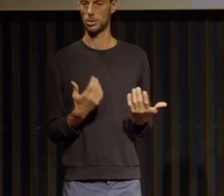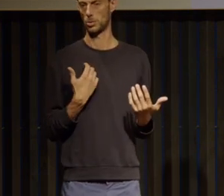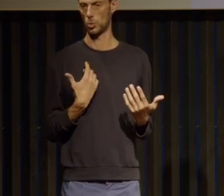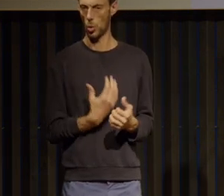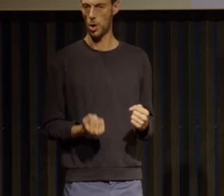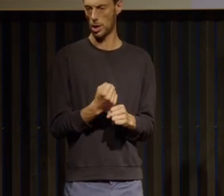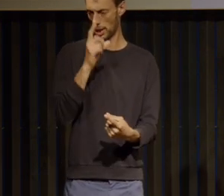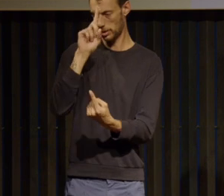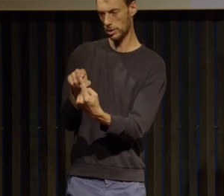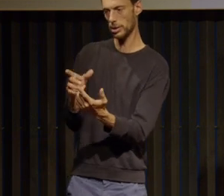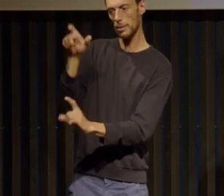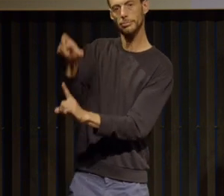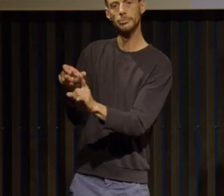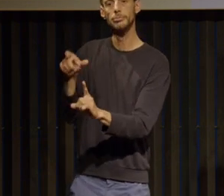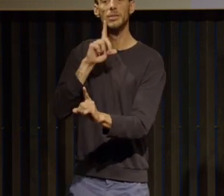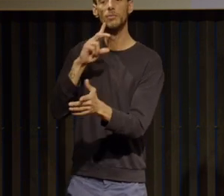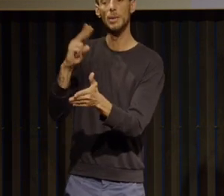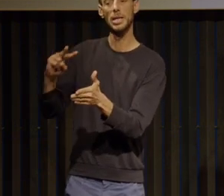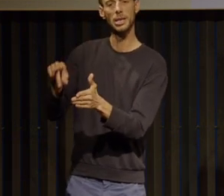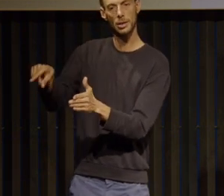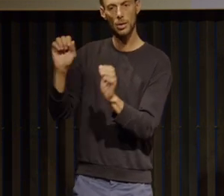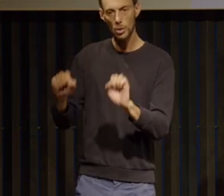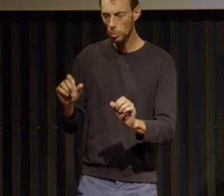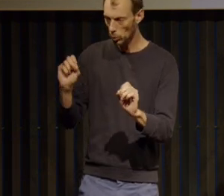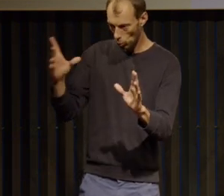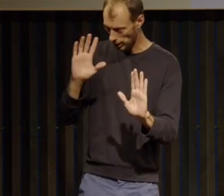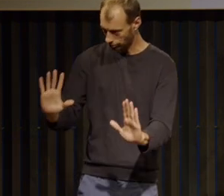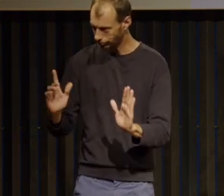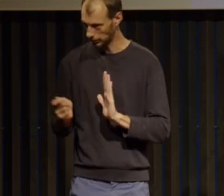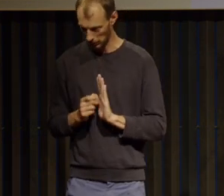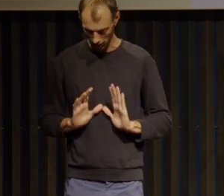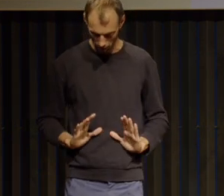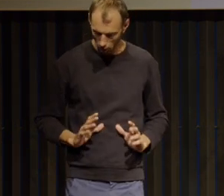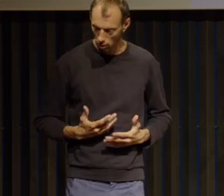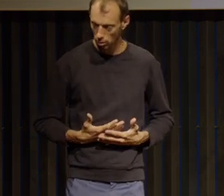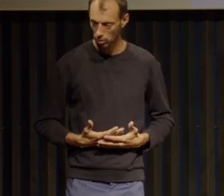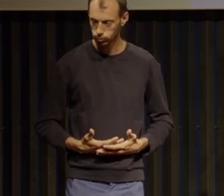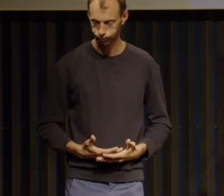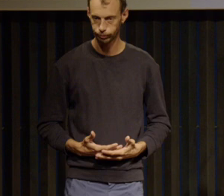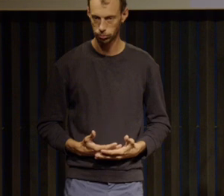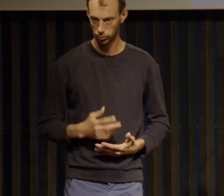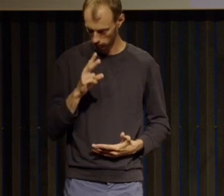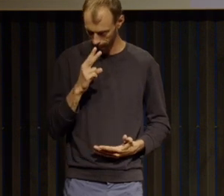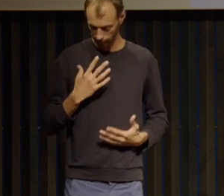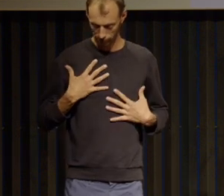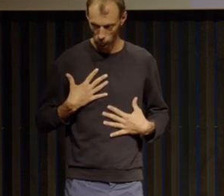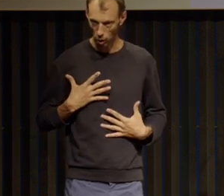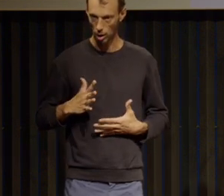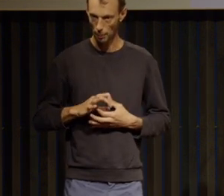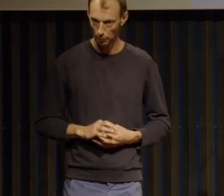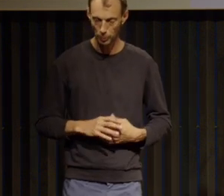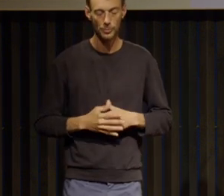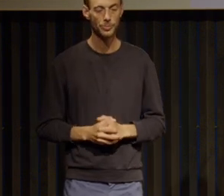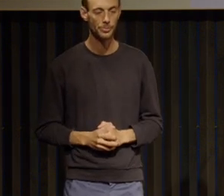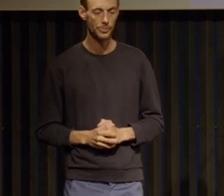son corps et de revenir au moment présent et puis parmi les ressources aussi du bouquin il y a une